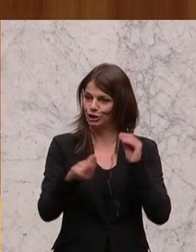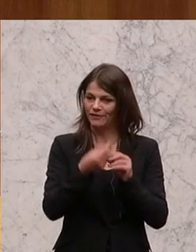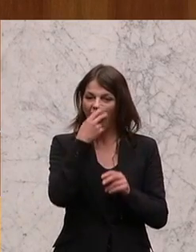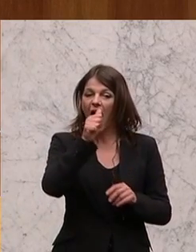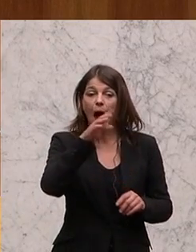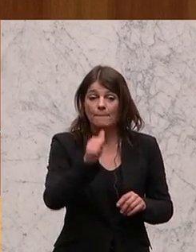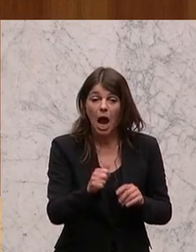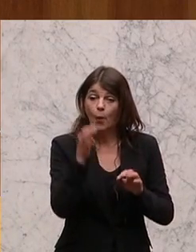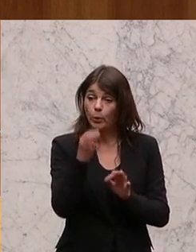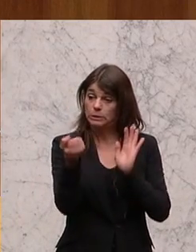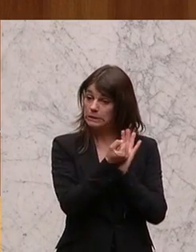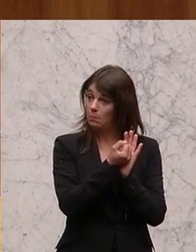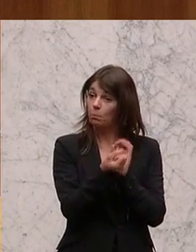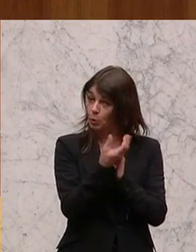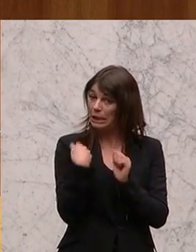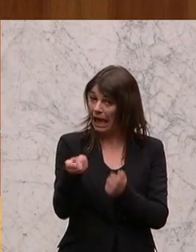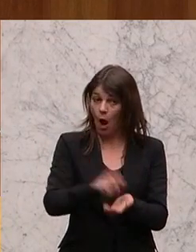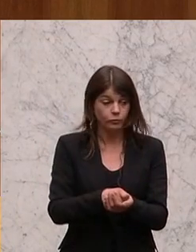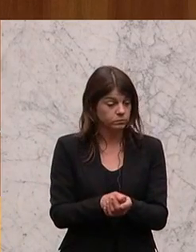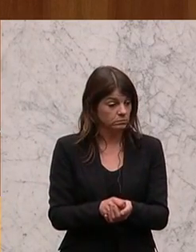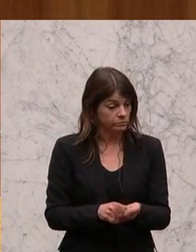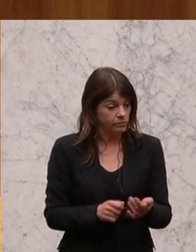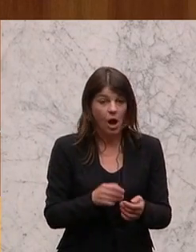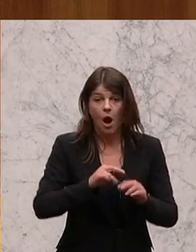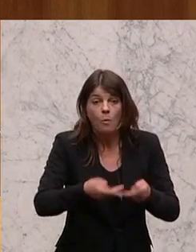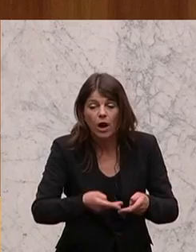Amagütesiegelprodukte kauft, ist umgefallen.